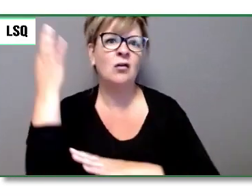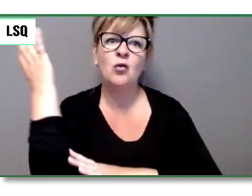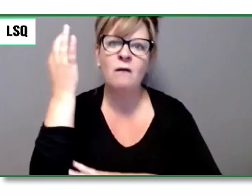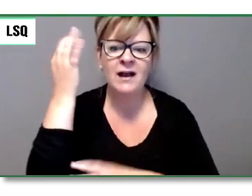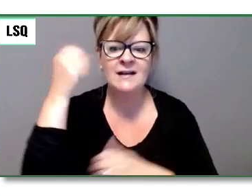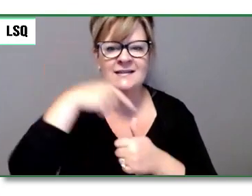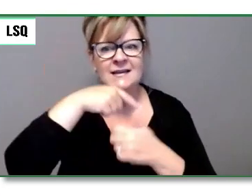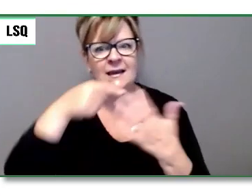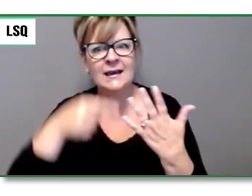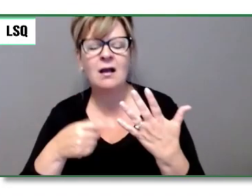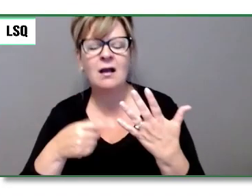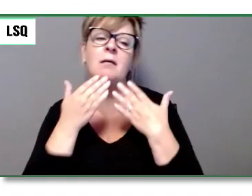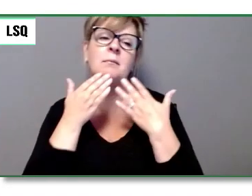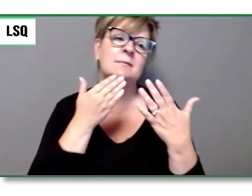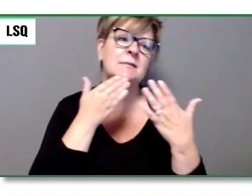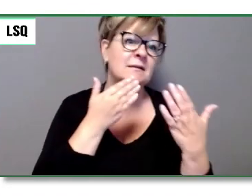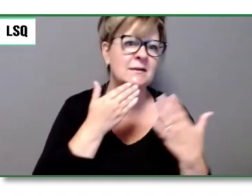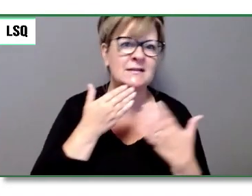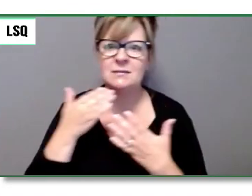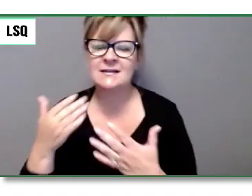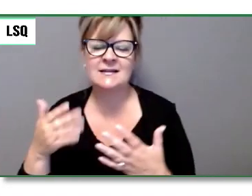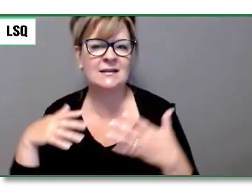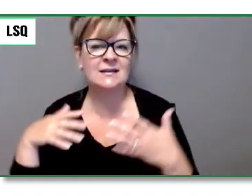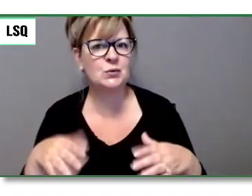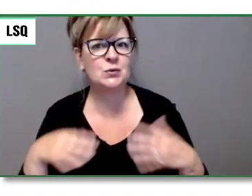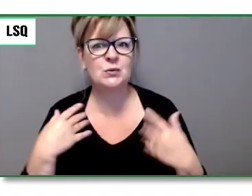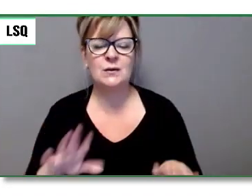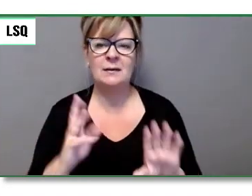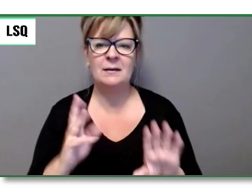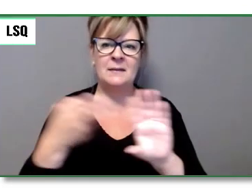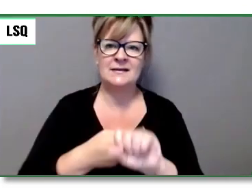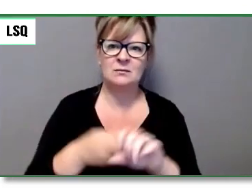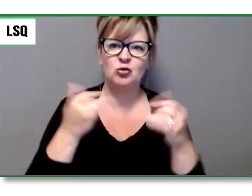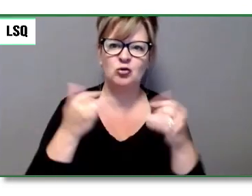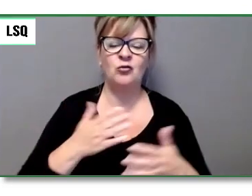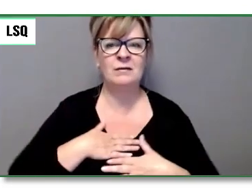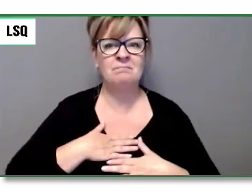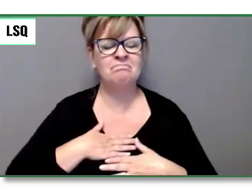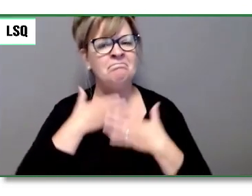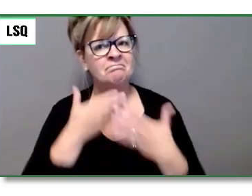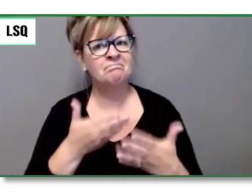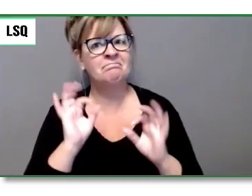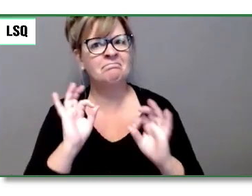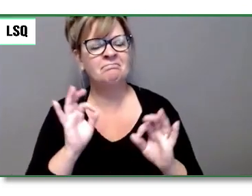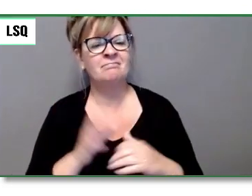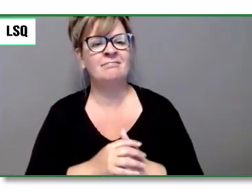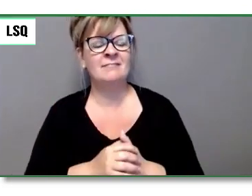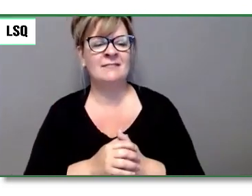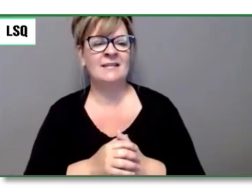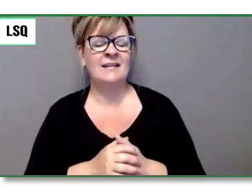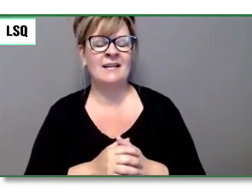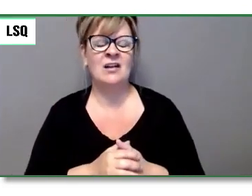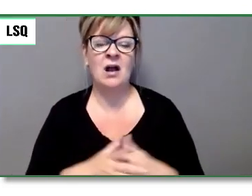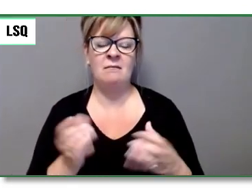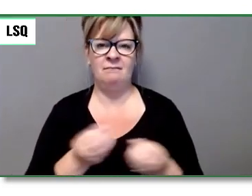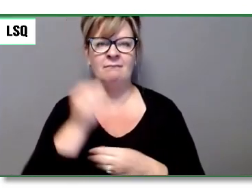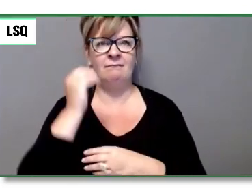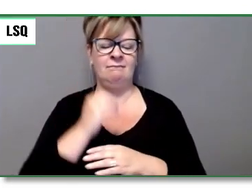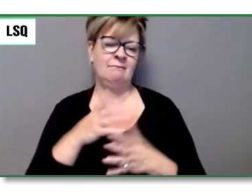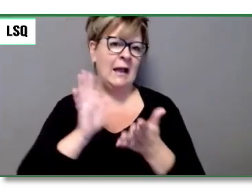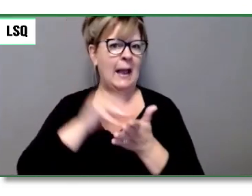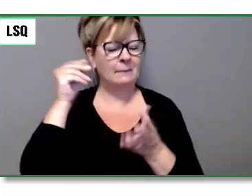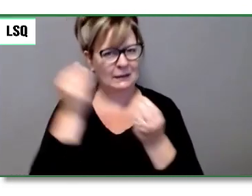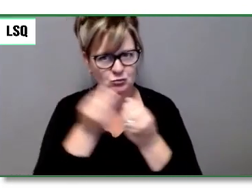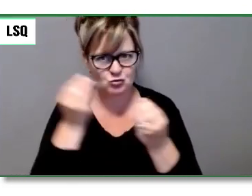Ça a été éclairant. Nous allons faire une petite pause maintenant. La prochaine séance commence à 14h, heure de l'Est.